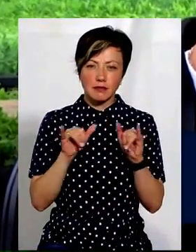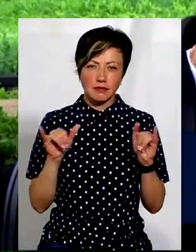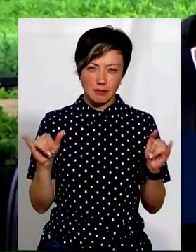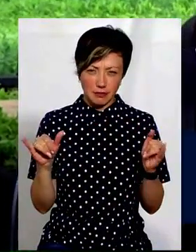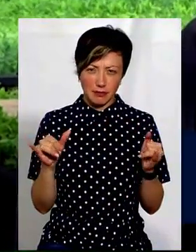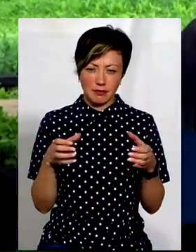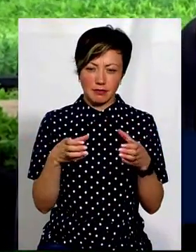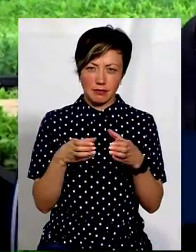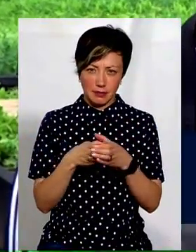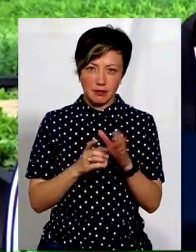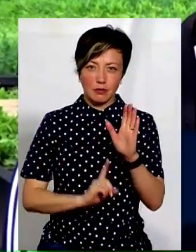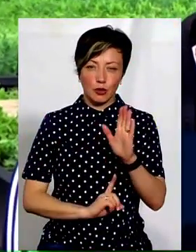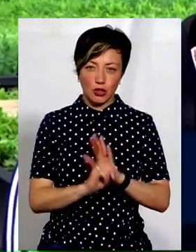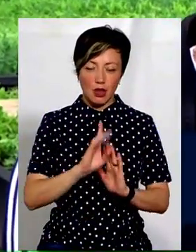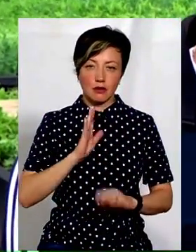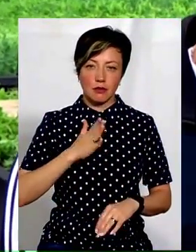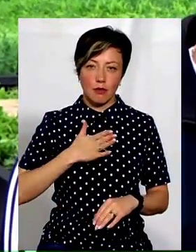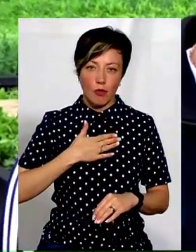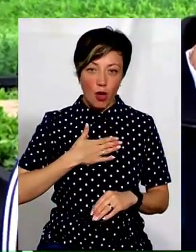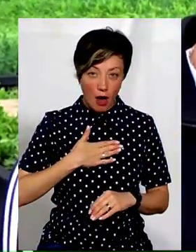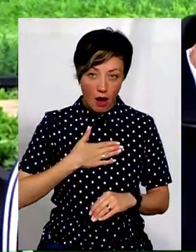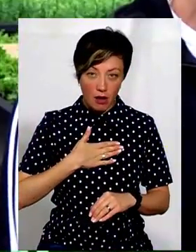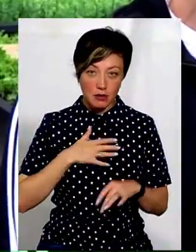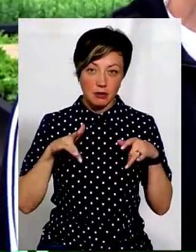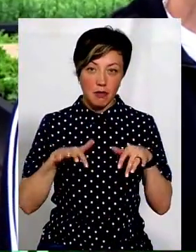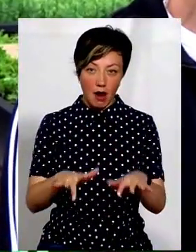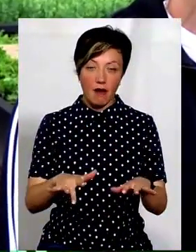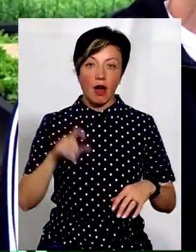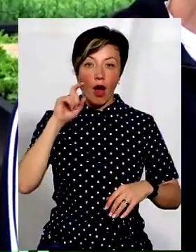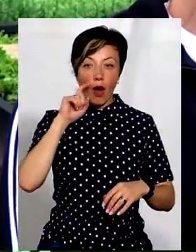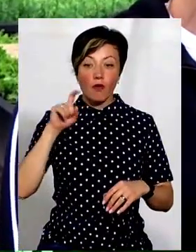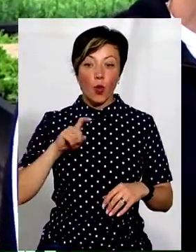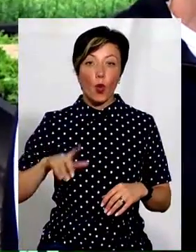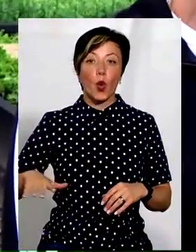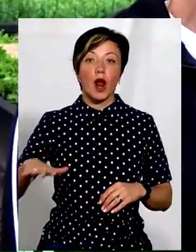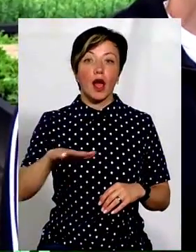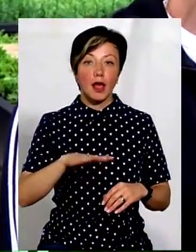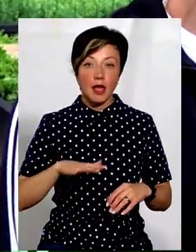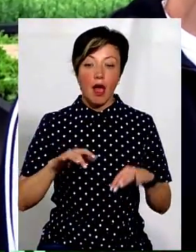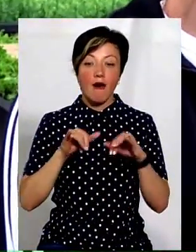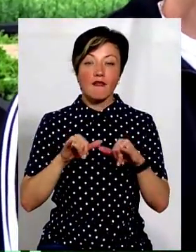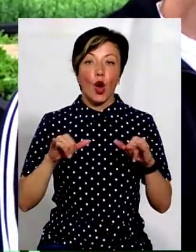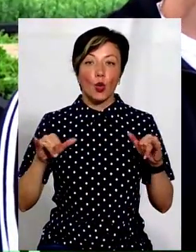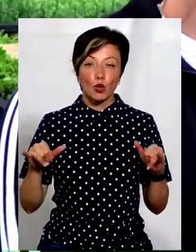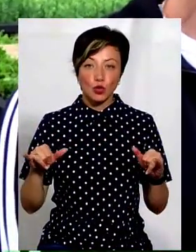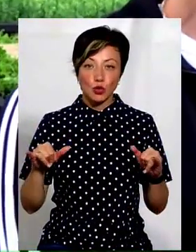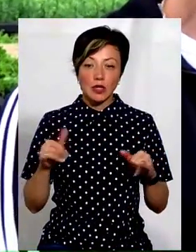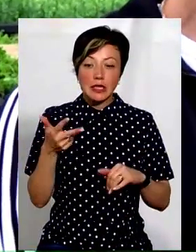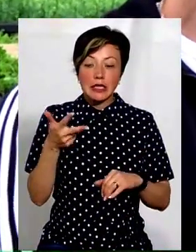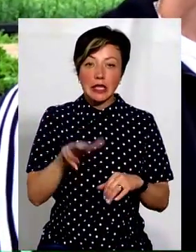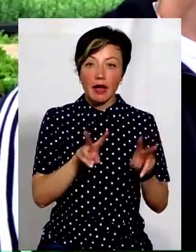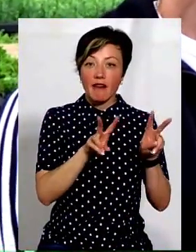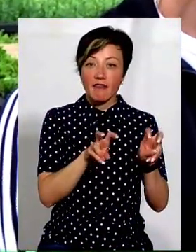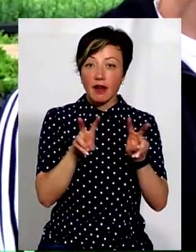саме з цього почалася моя справа. В Україні вирощують три види